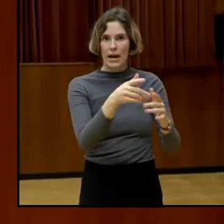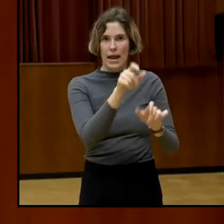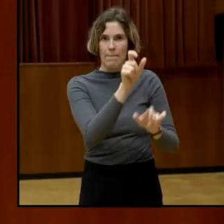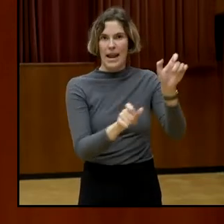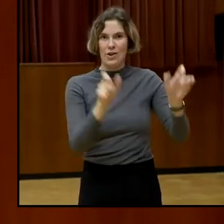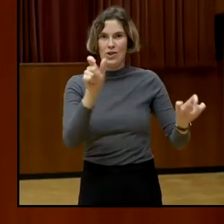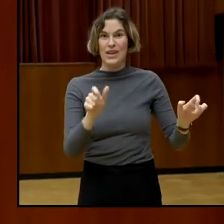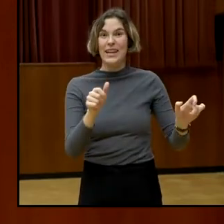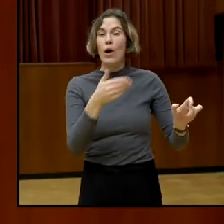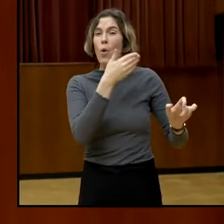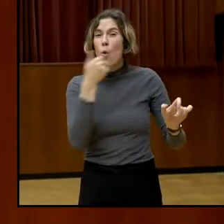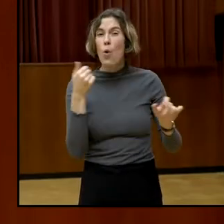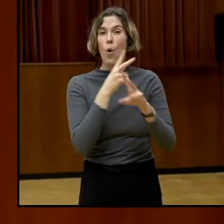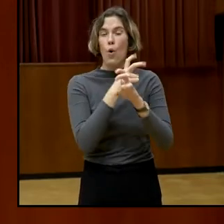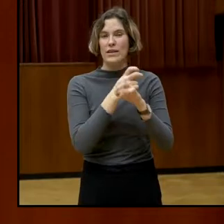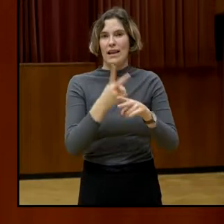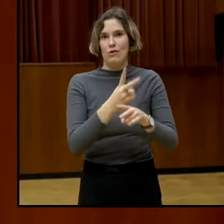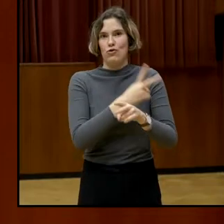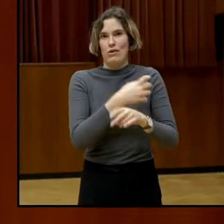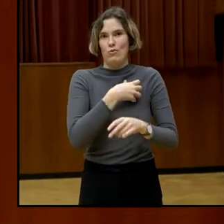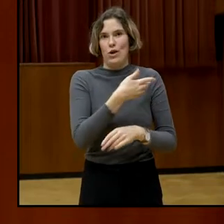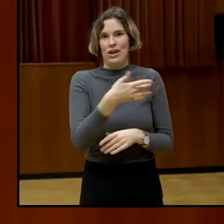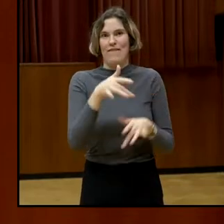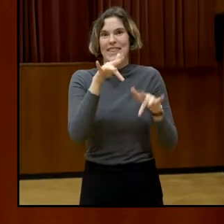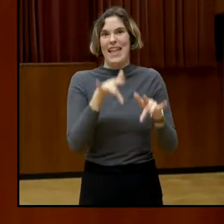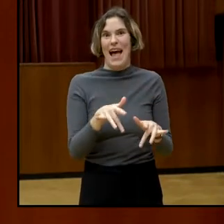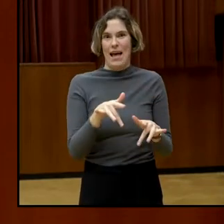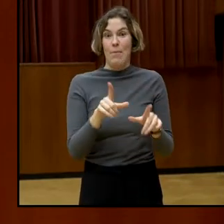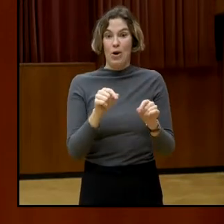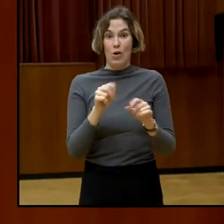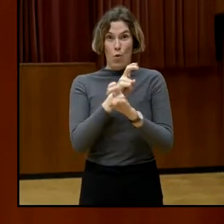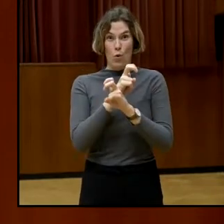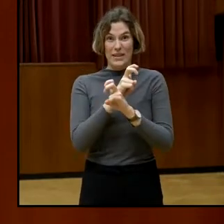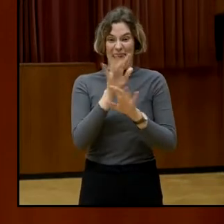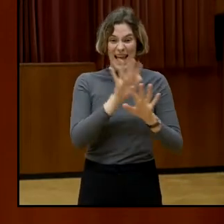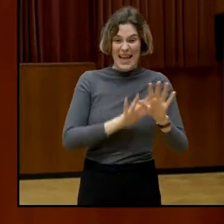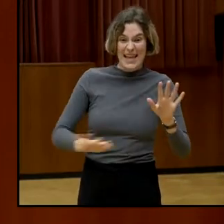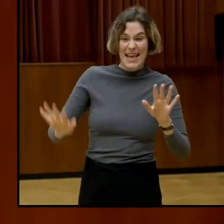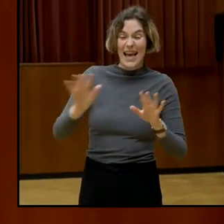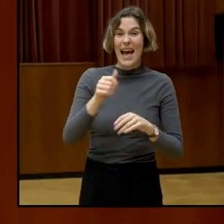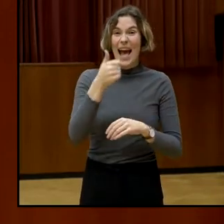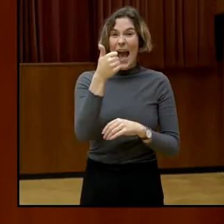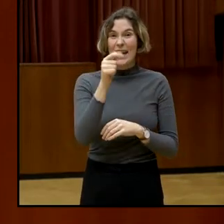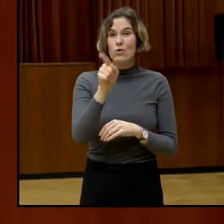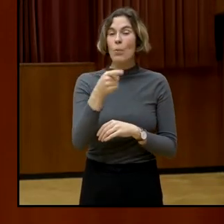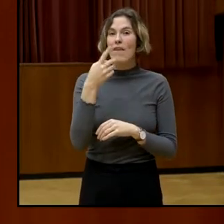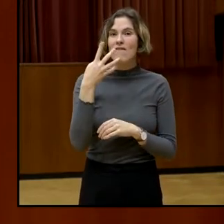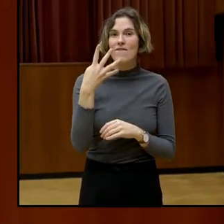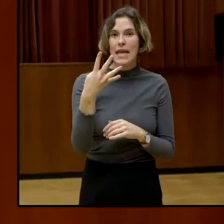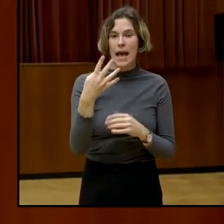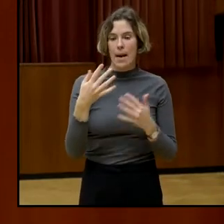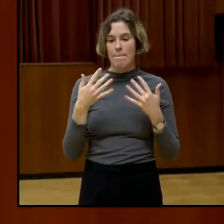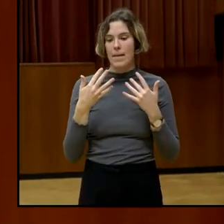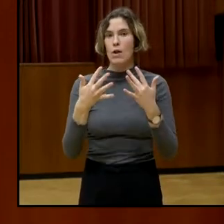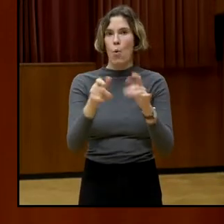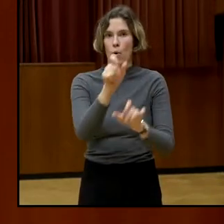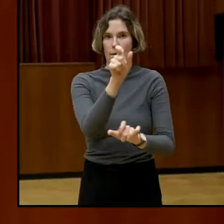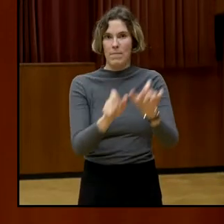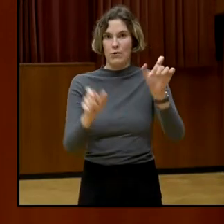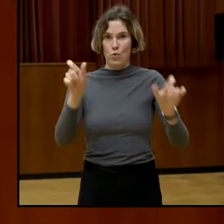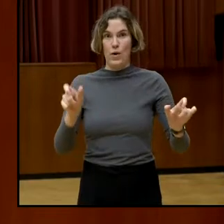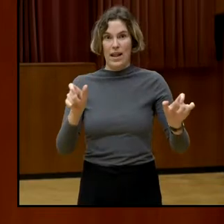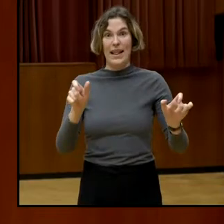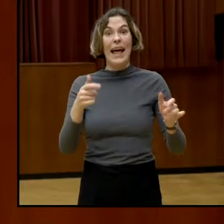Also 1,4 Millionen Menschen, die in Österreich leben und im Wahlalter also 16 plus